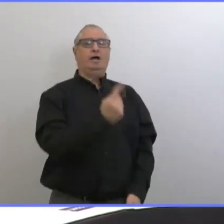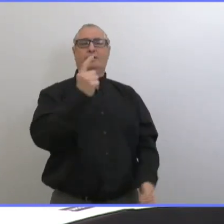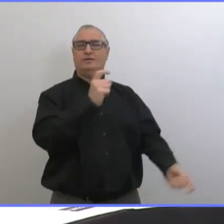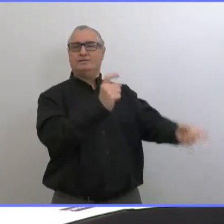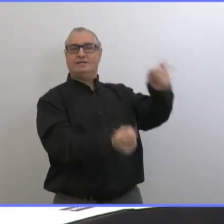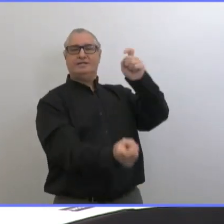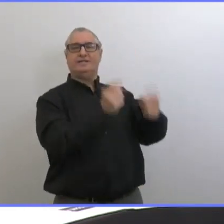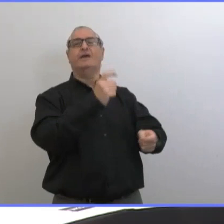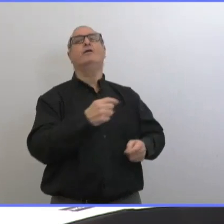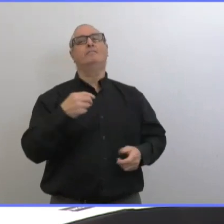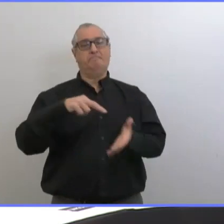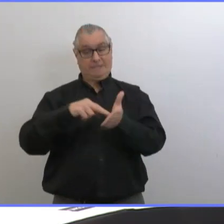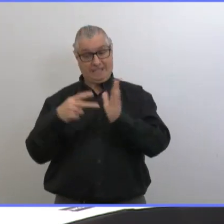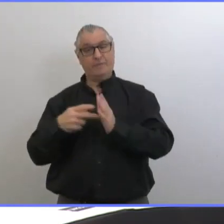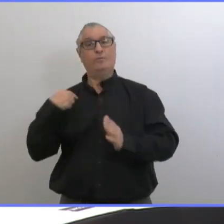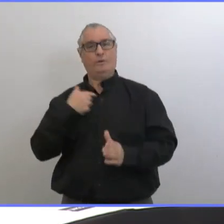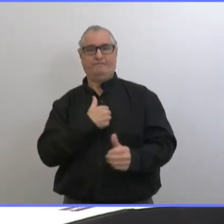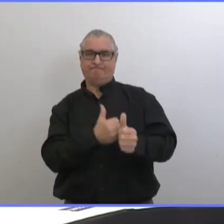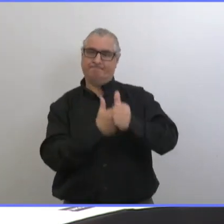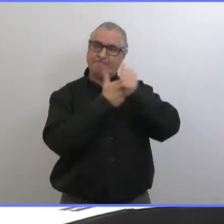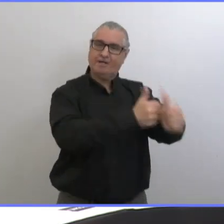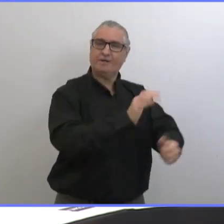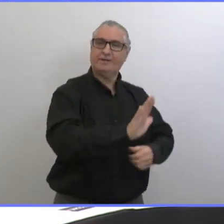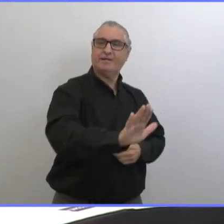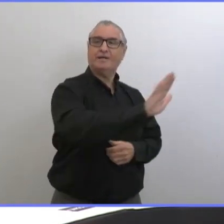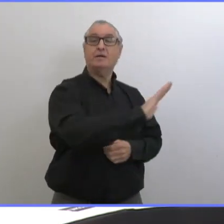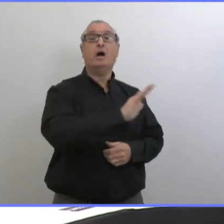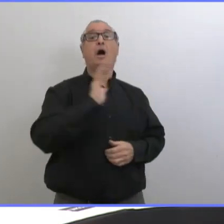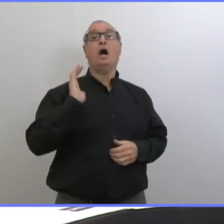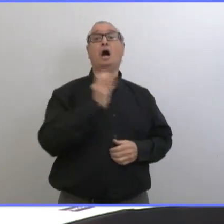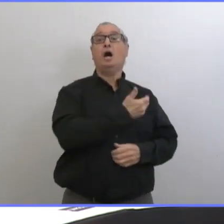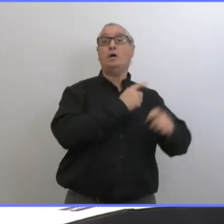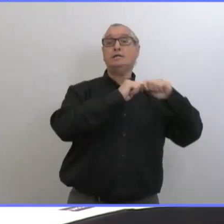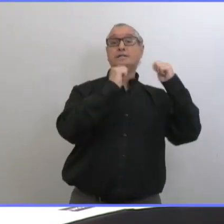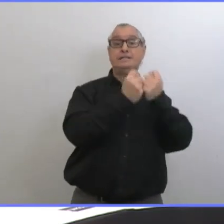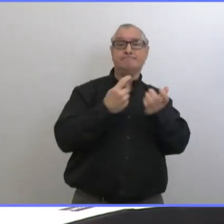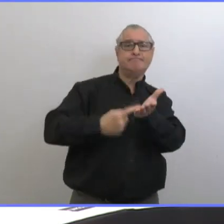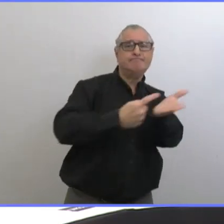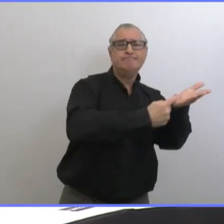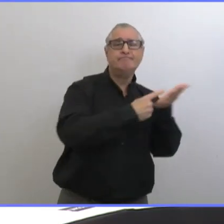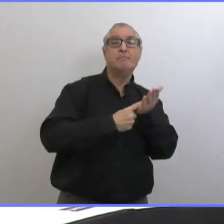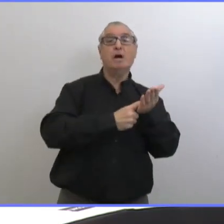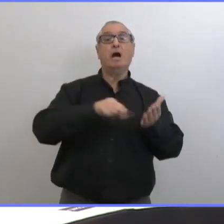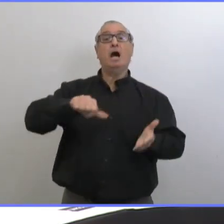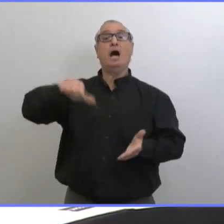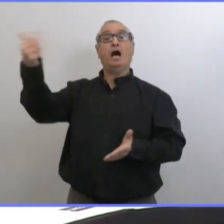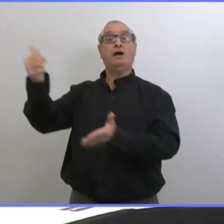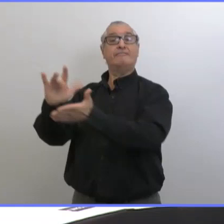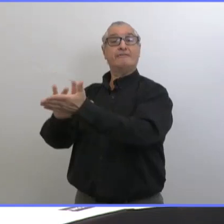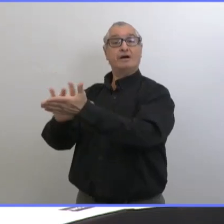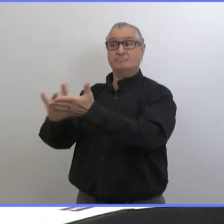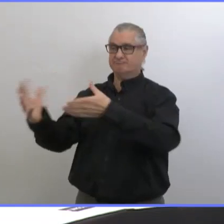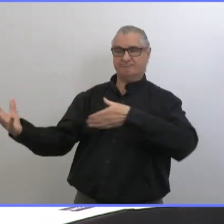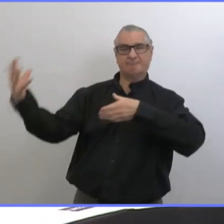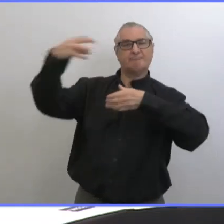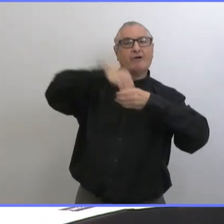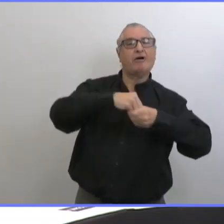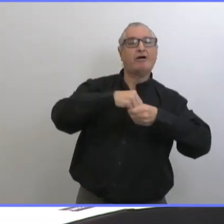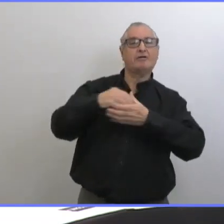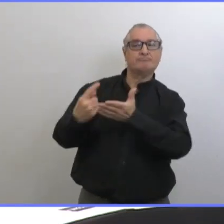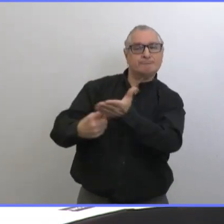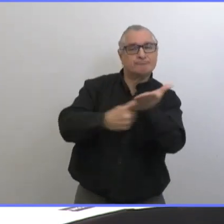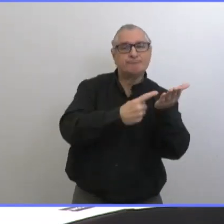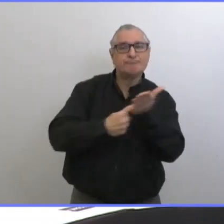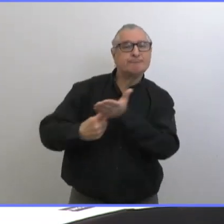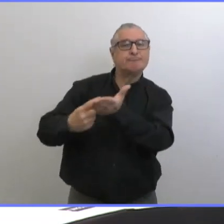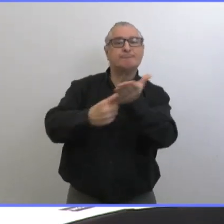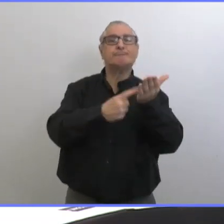'approvisionnement évolue donc on évolue ça on examine ça de manière quotidienne et on est prêt à changer les choses si on